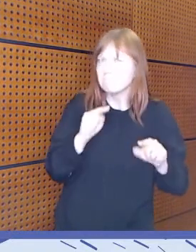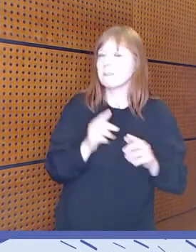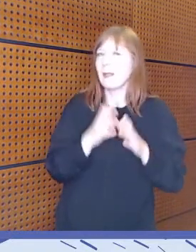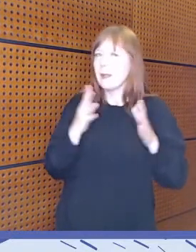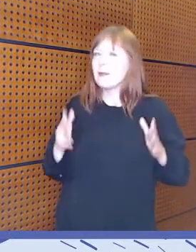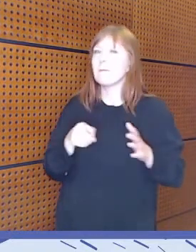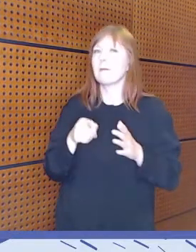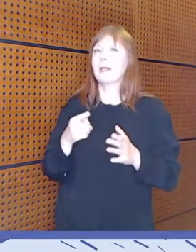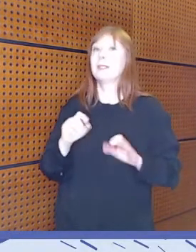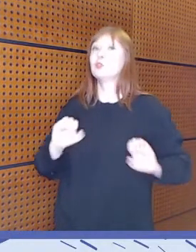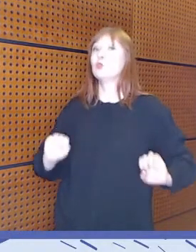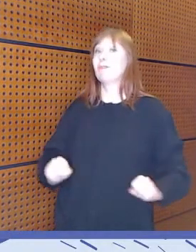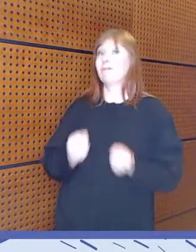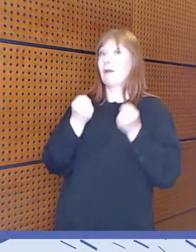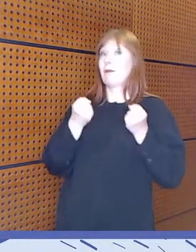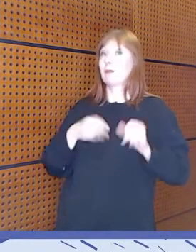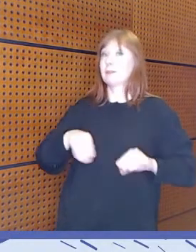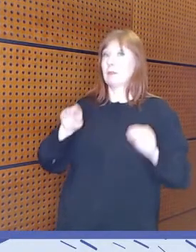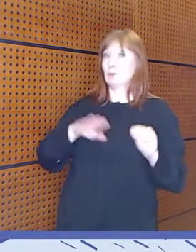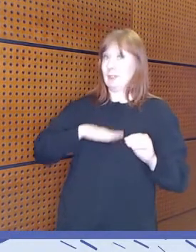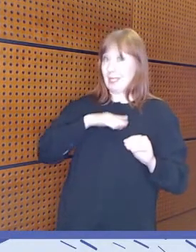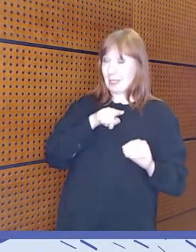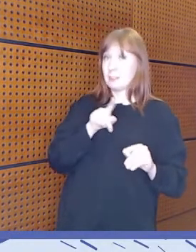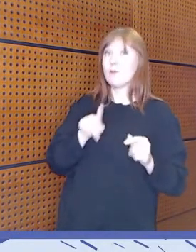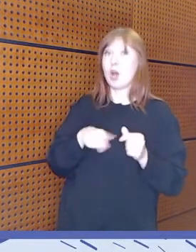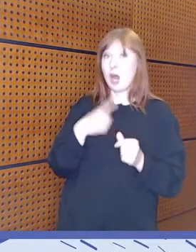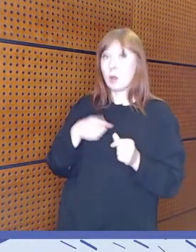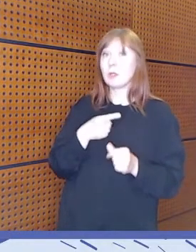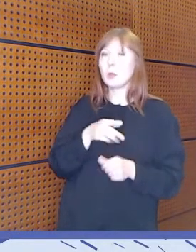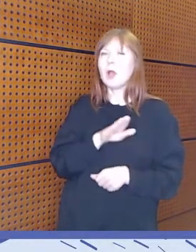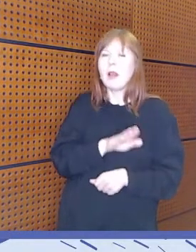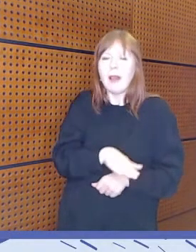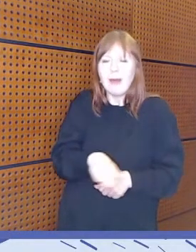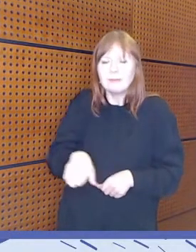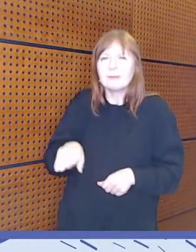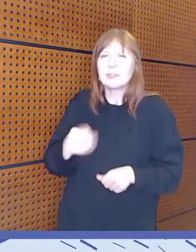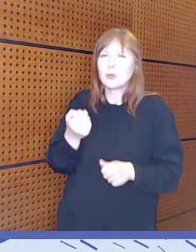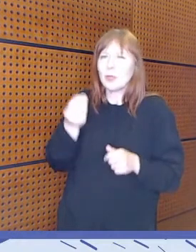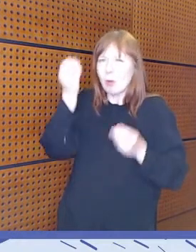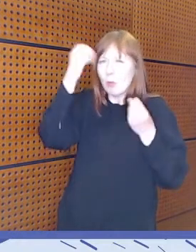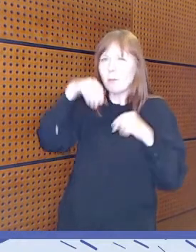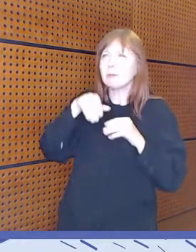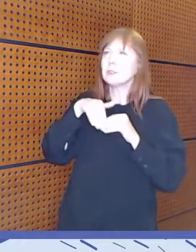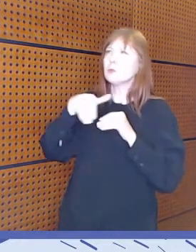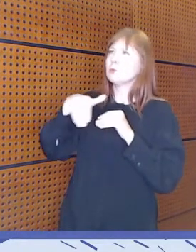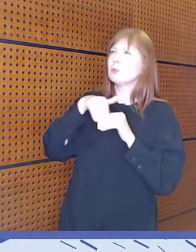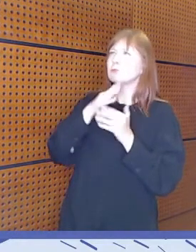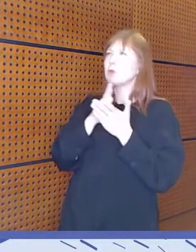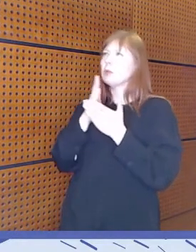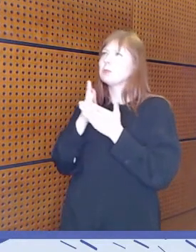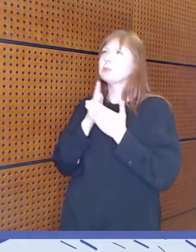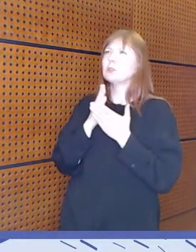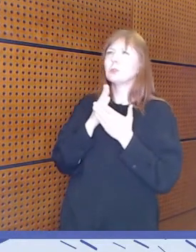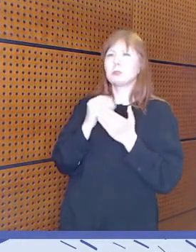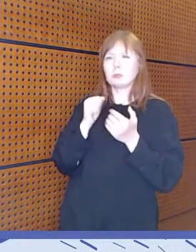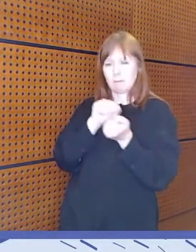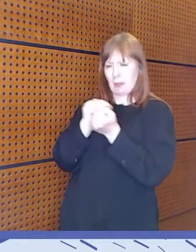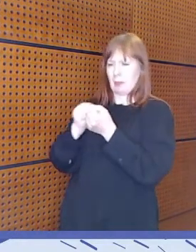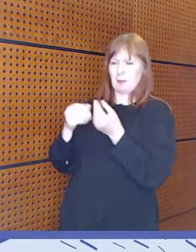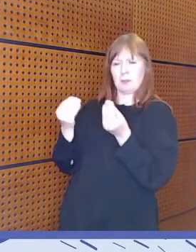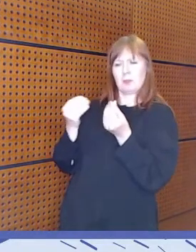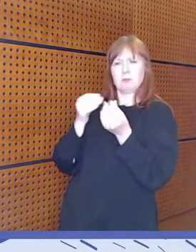lähtee varhaiskasvatusikäisistä siitä, miten pienet lapset oppii suhtautumaan ja käyttämään niitä välineitä ja